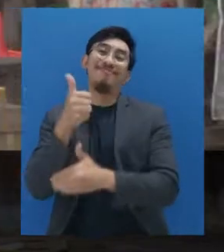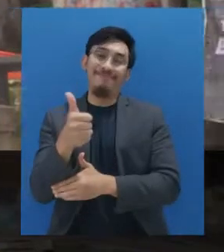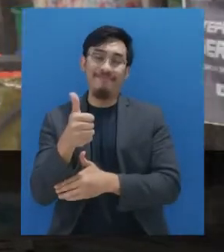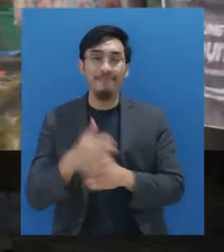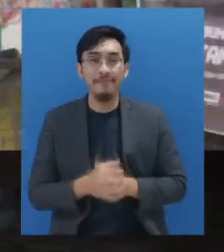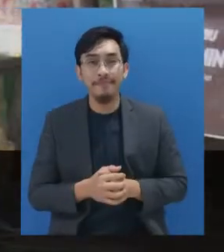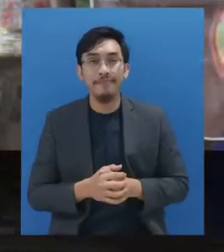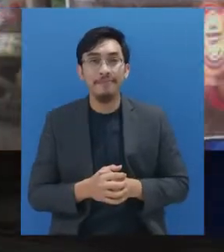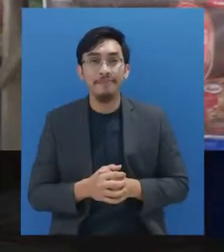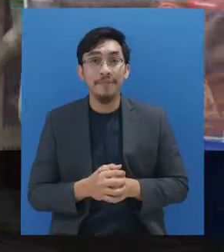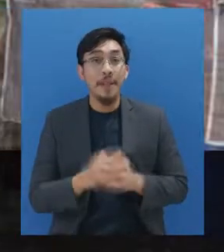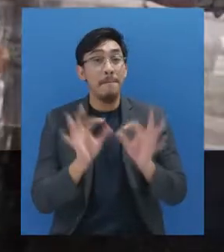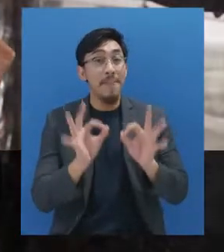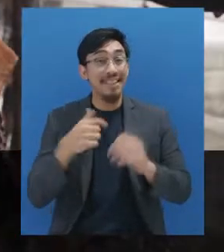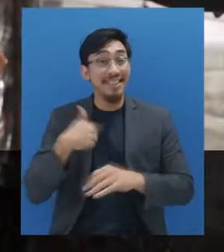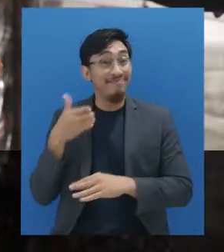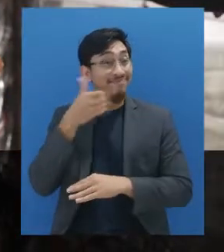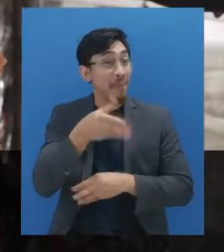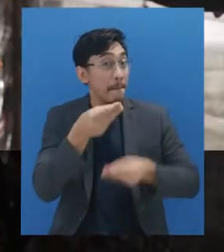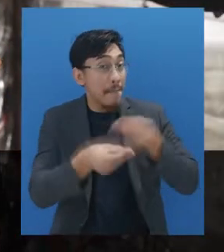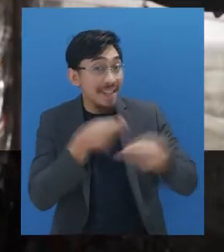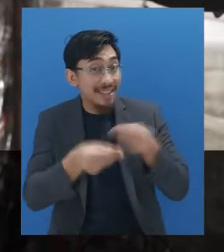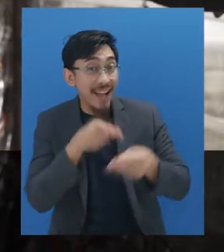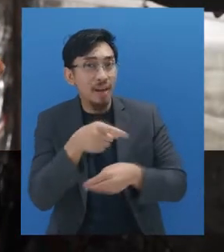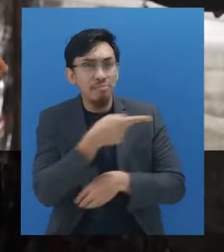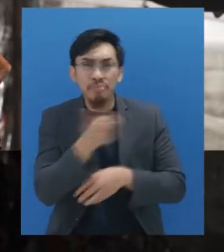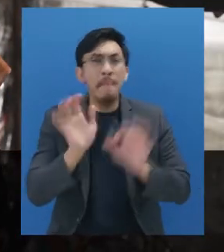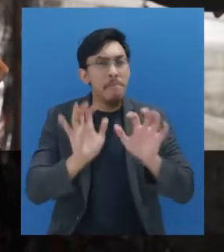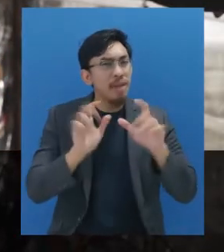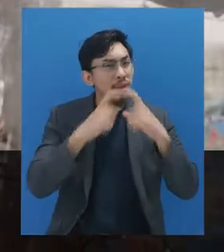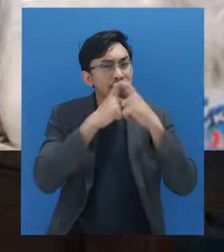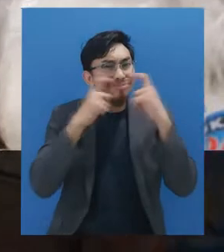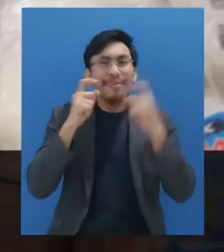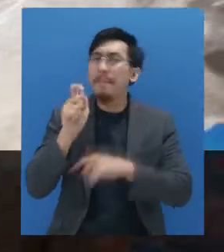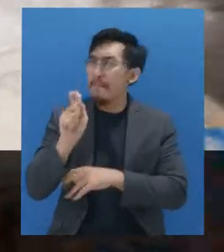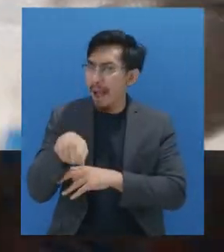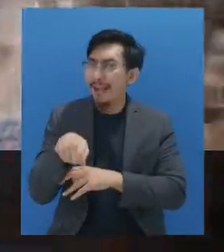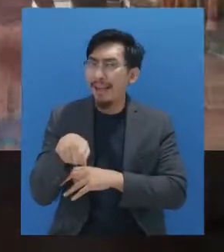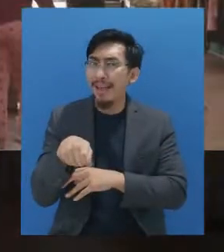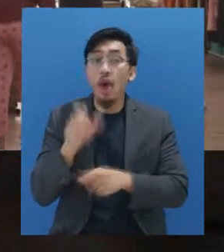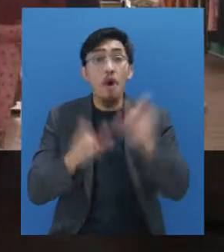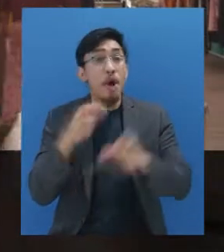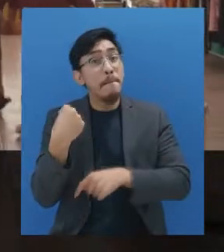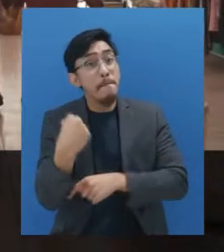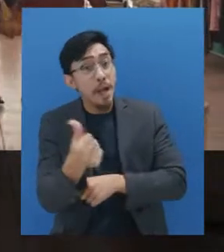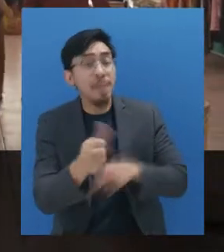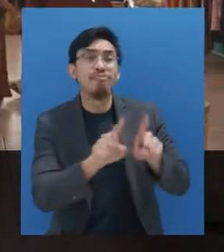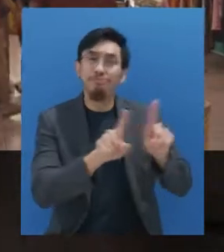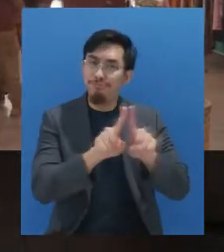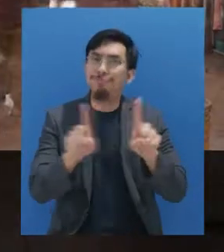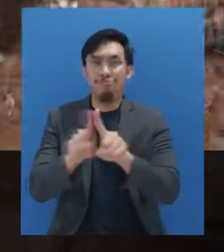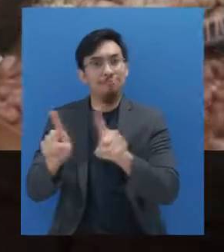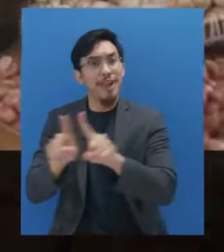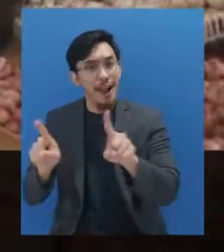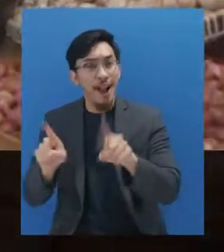berputar kembali. Jadi ketika saya berbelanja, para pedagang itu sudah banyak menggunakan masker. Kemudian juga para pembeli juga telah